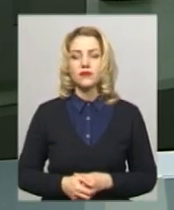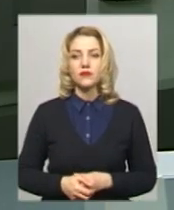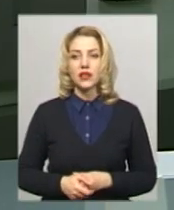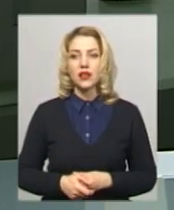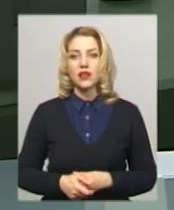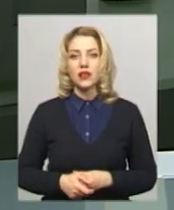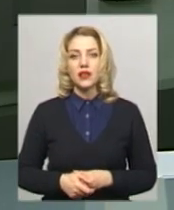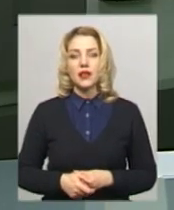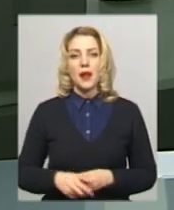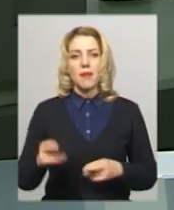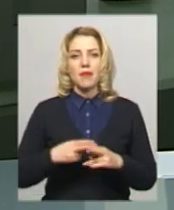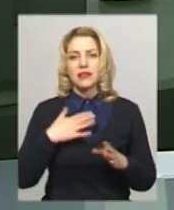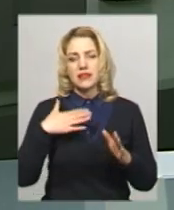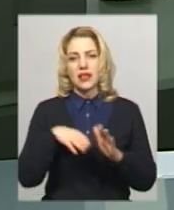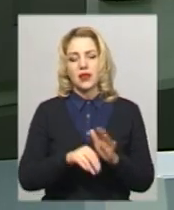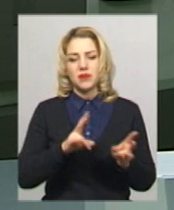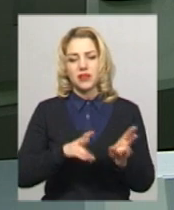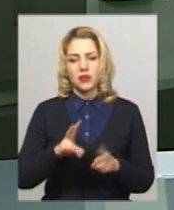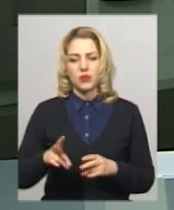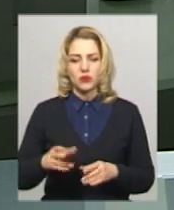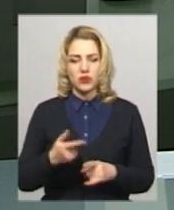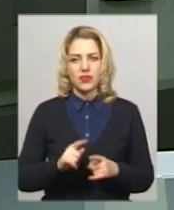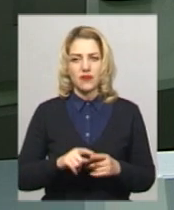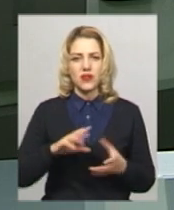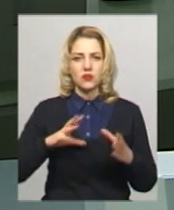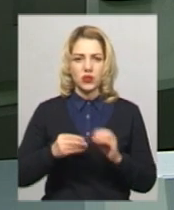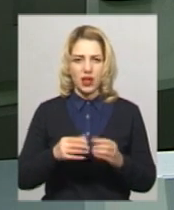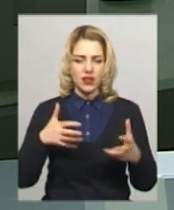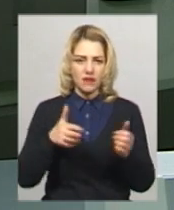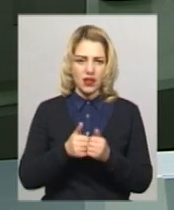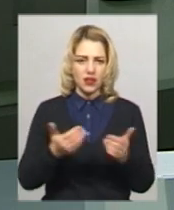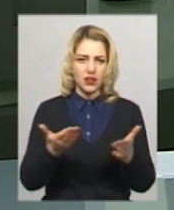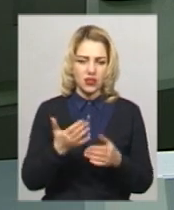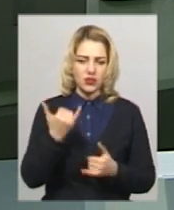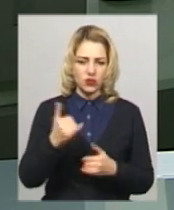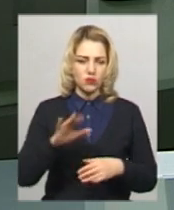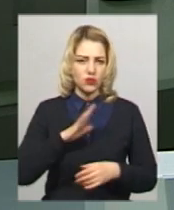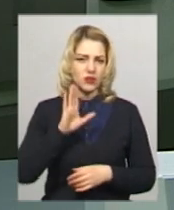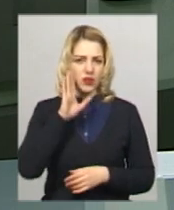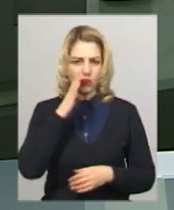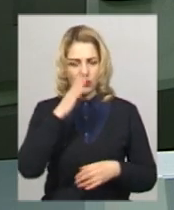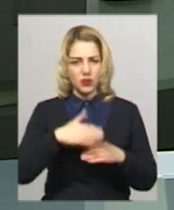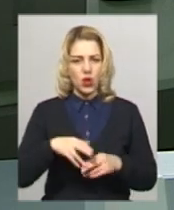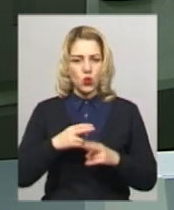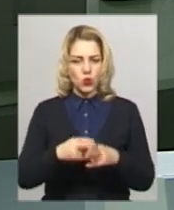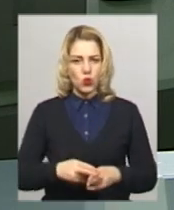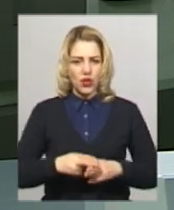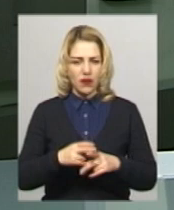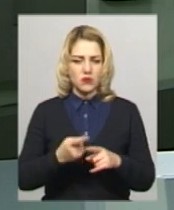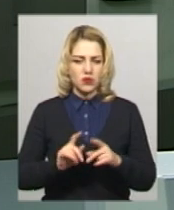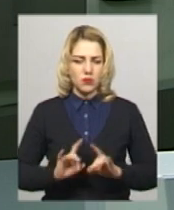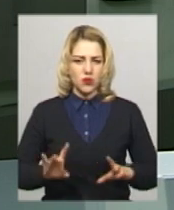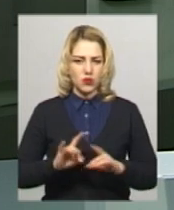Без загиблих та травмованих обійшлося в результаті аварії, яка сталася сьогодні вранці неподалік Дунаєвець. Про це